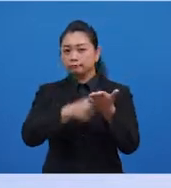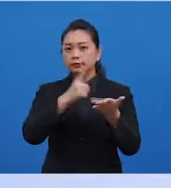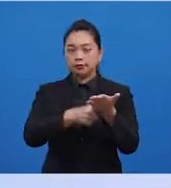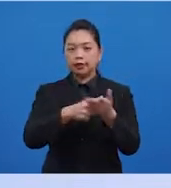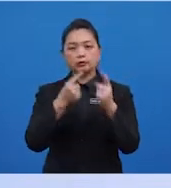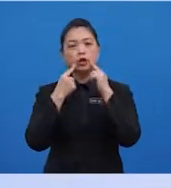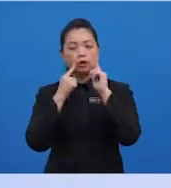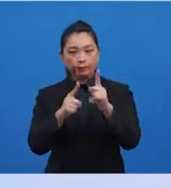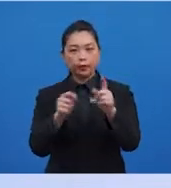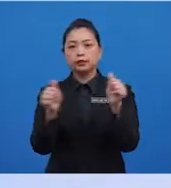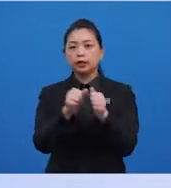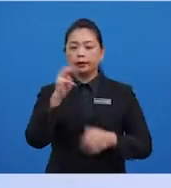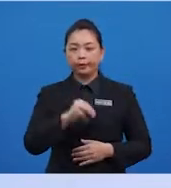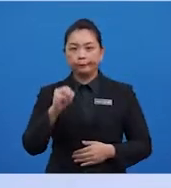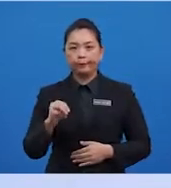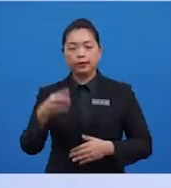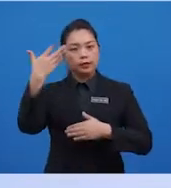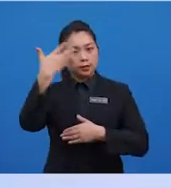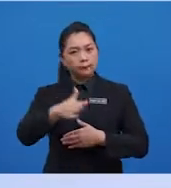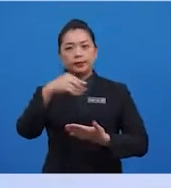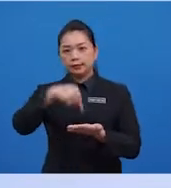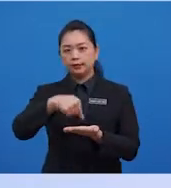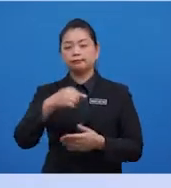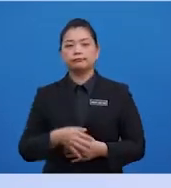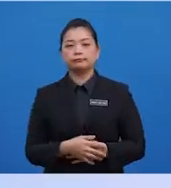jawapan dengan murid-murid selepas ini.